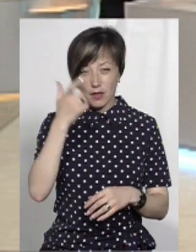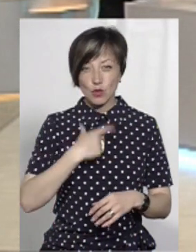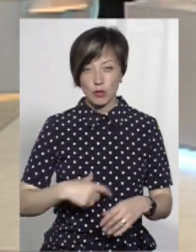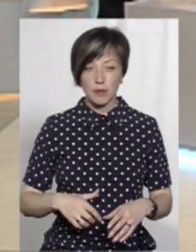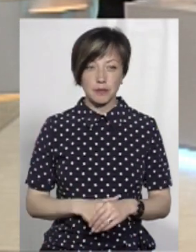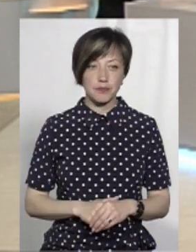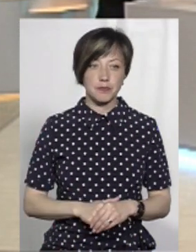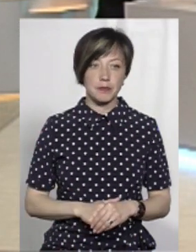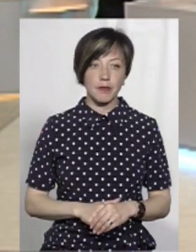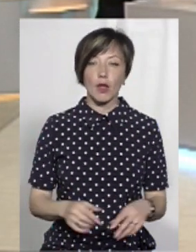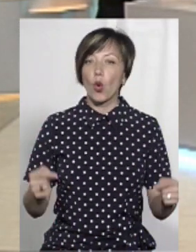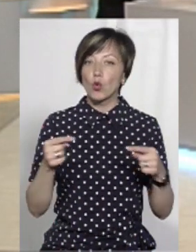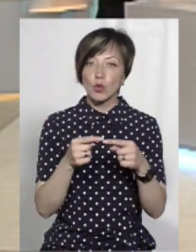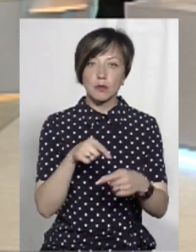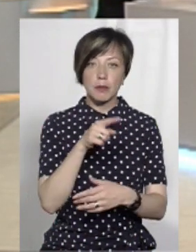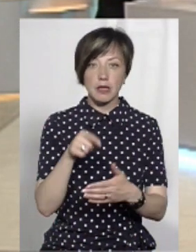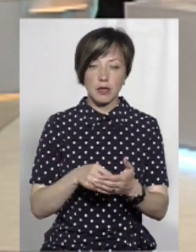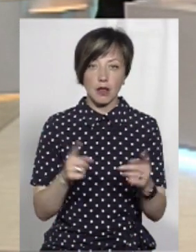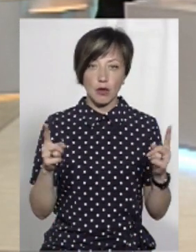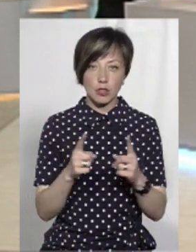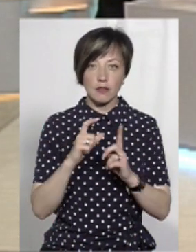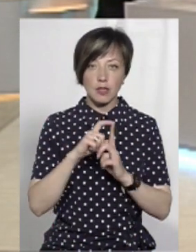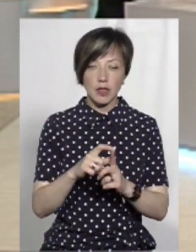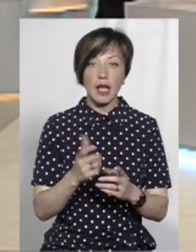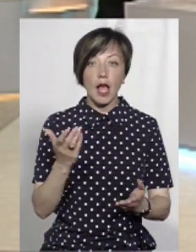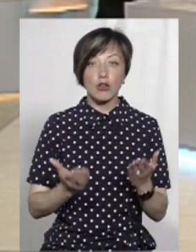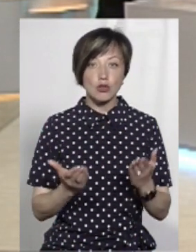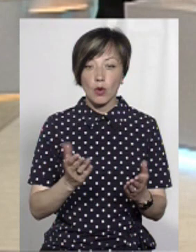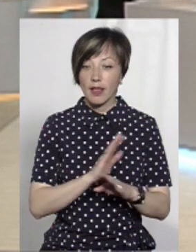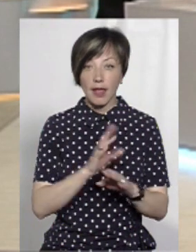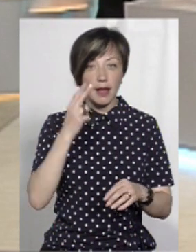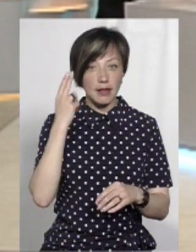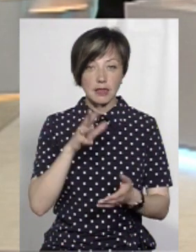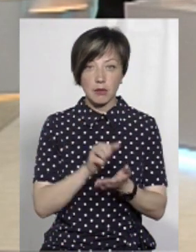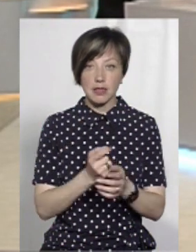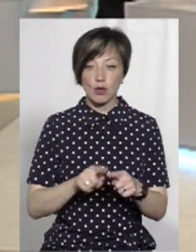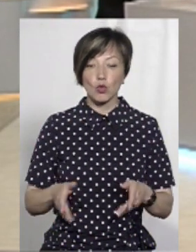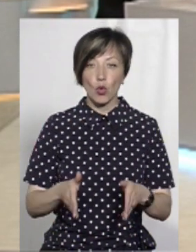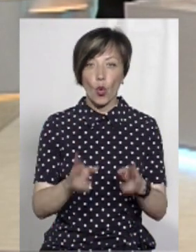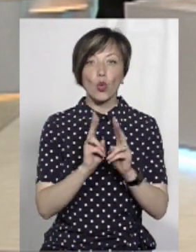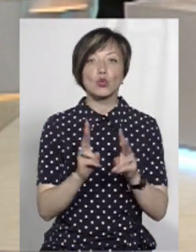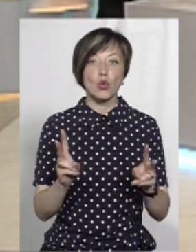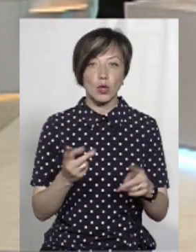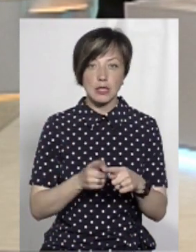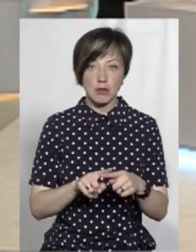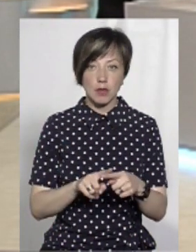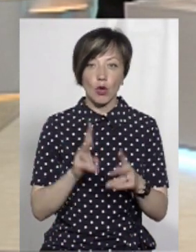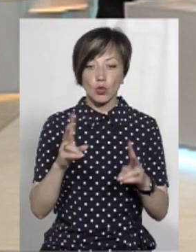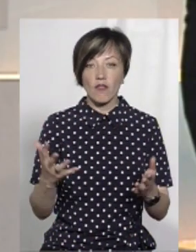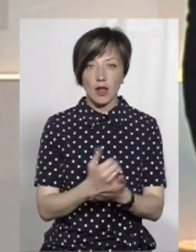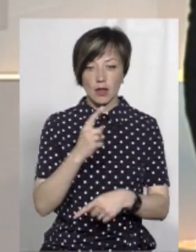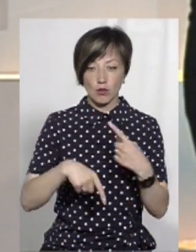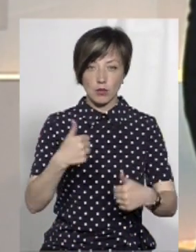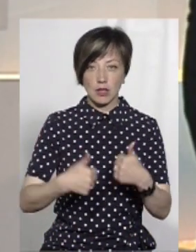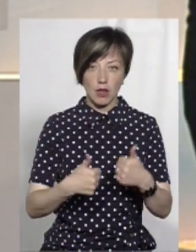уявіть собі. Так, і буквально уточнююче питання, попрошу лаконічної відповіді. Якщо не китайці будуть займатися цією дорогою, то хто? Хто це буде визначати? хто